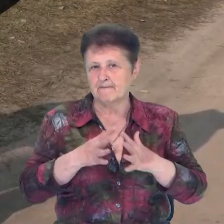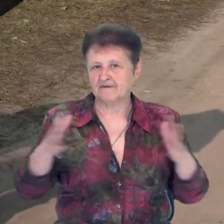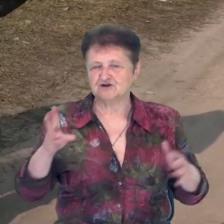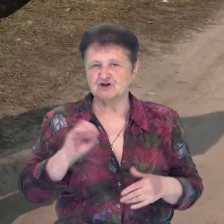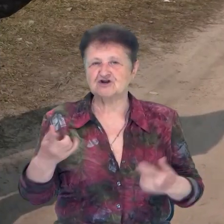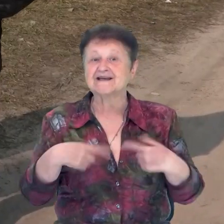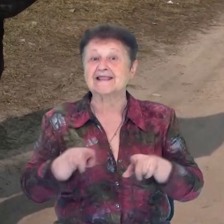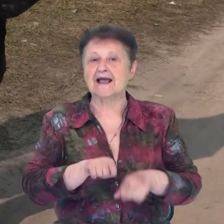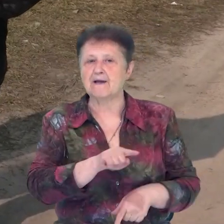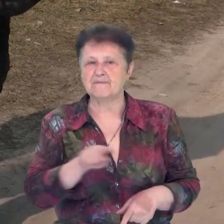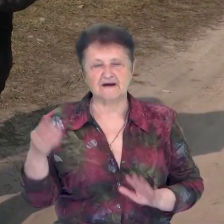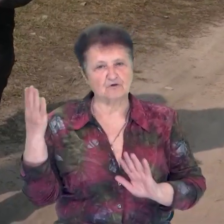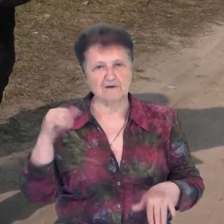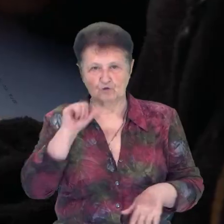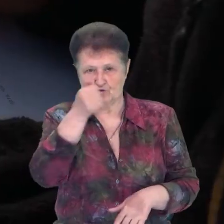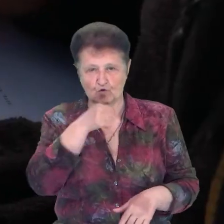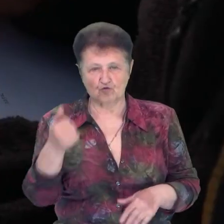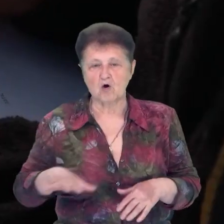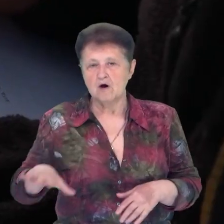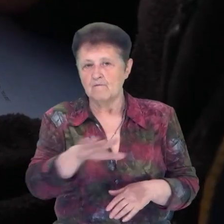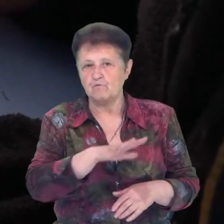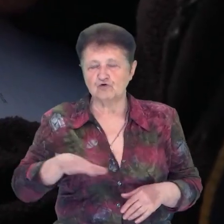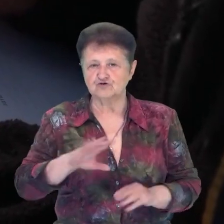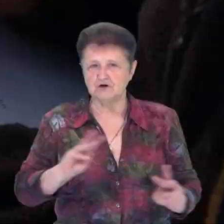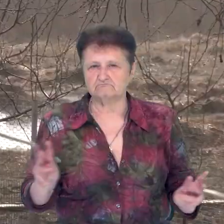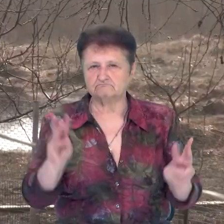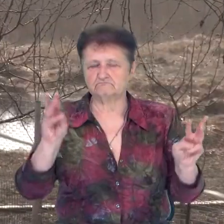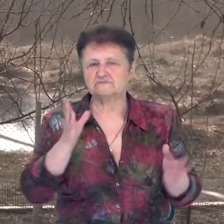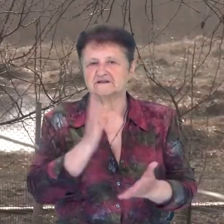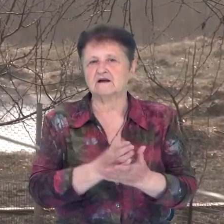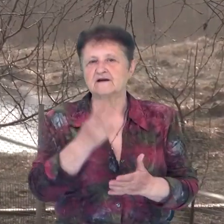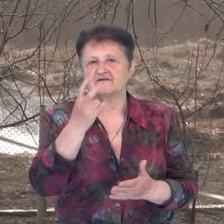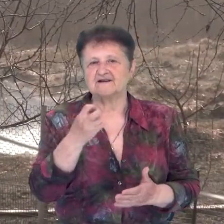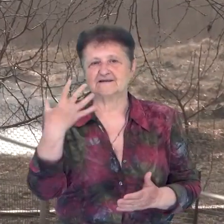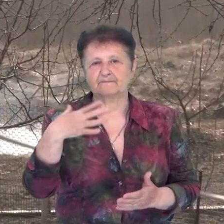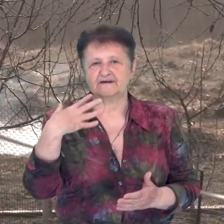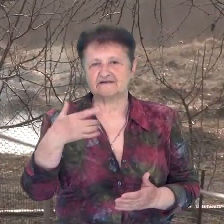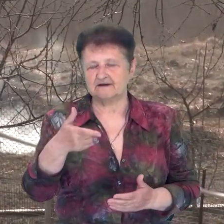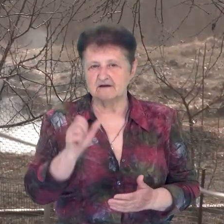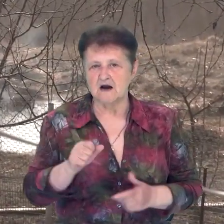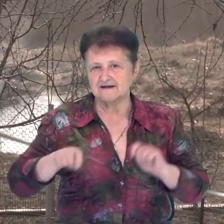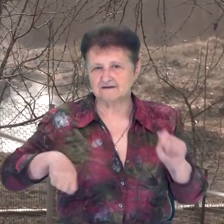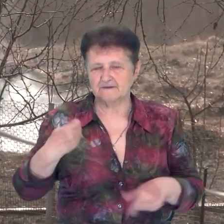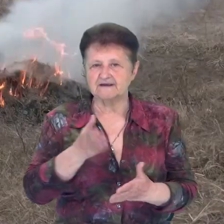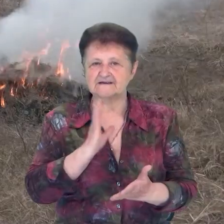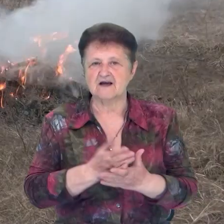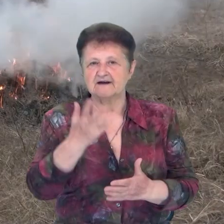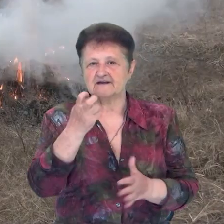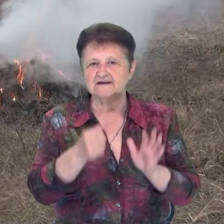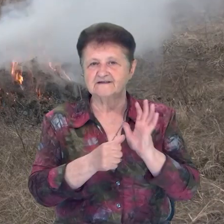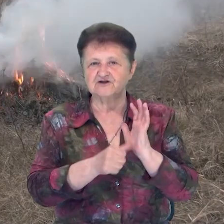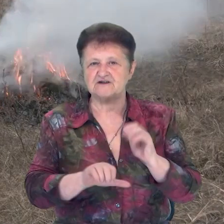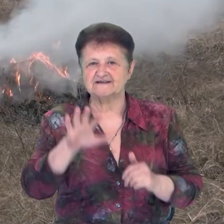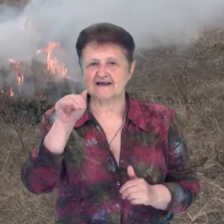ніж за такий самий період минулого року. Площа, пройдена вогнем, склала майже 250 гектарів, збитки становлять 360